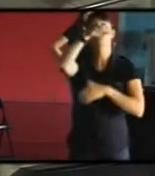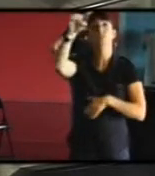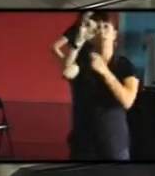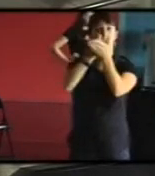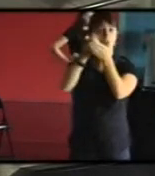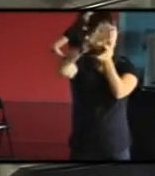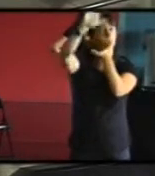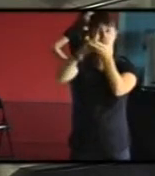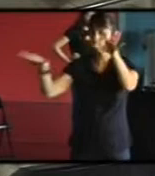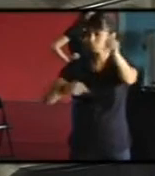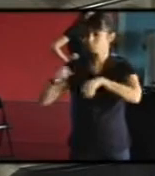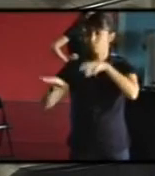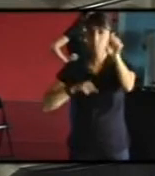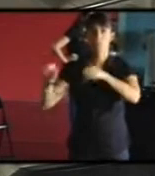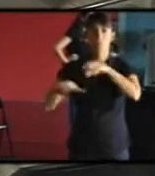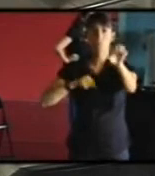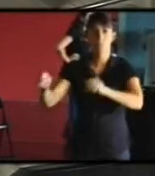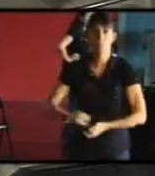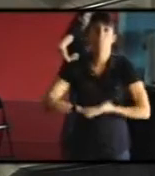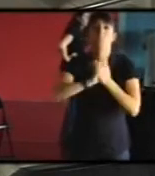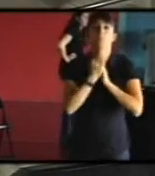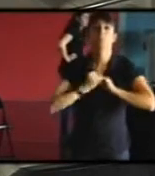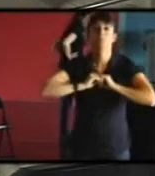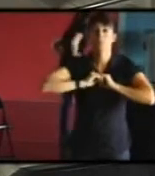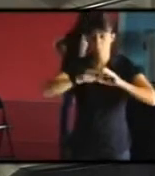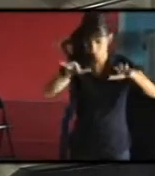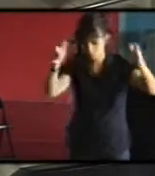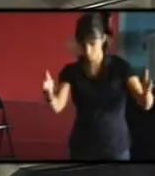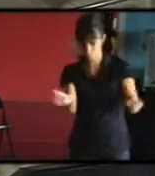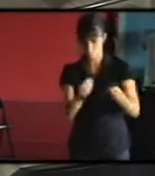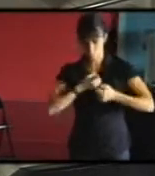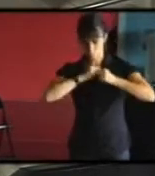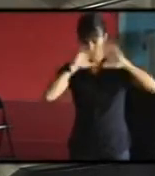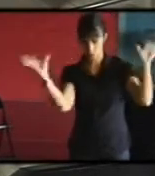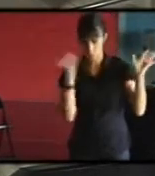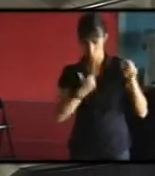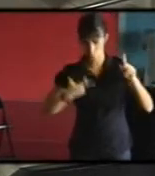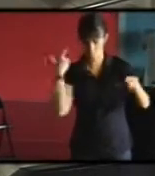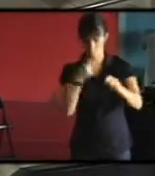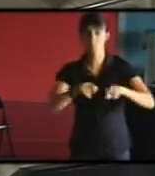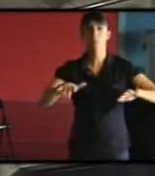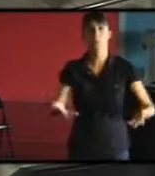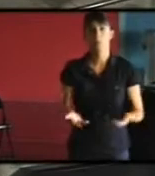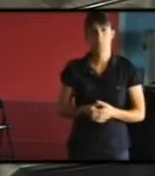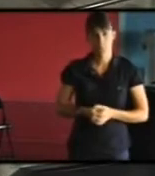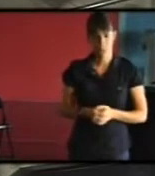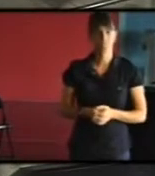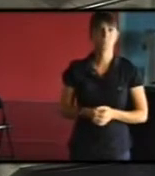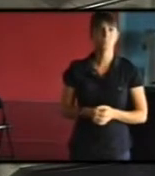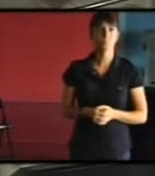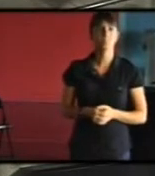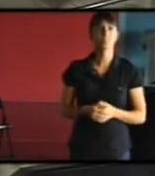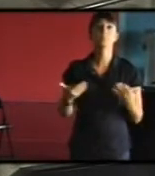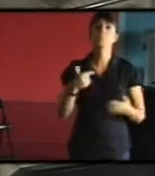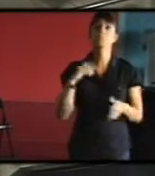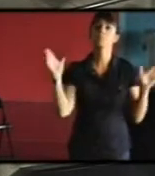essayer de donner une compréhension un petit peu plus précise de ce qu y a derrière. Après, ici, on s'est concentré